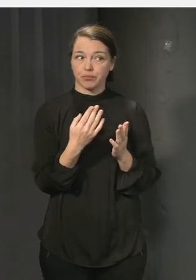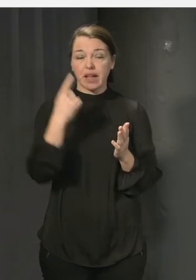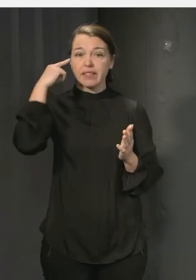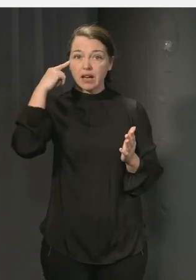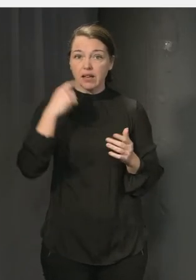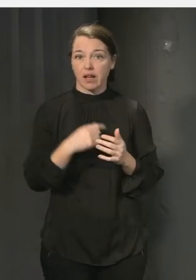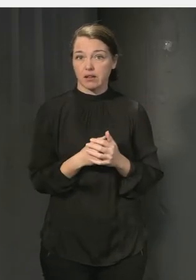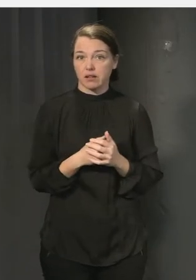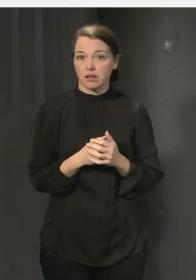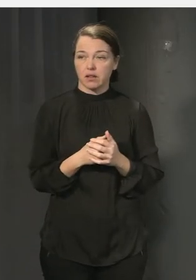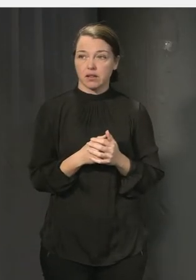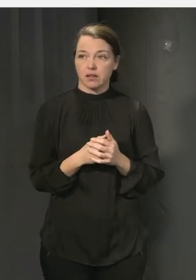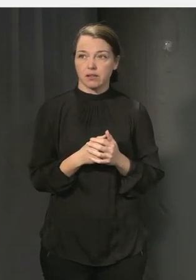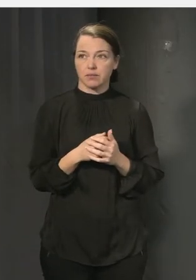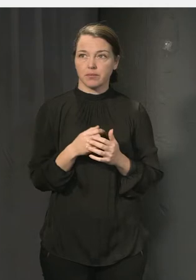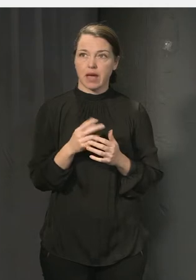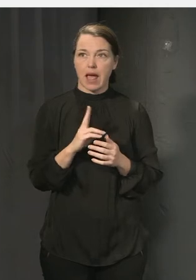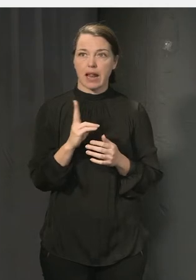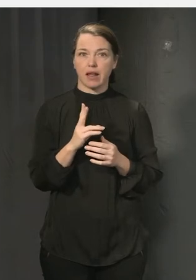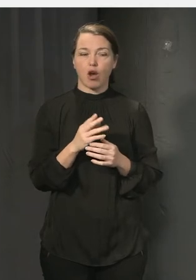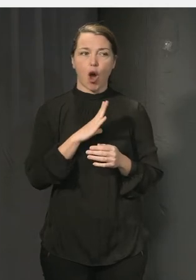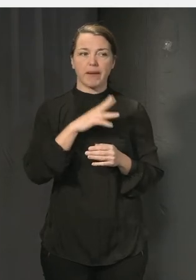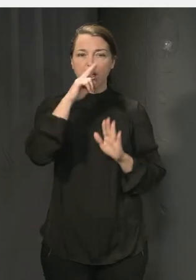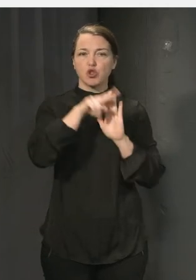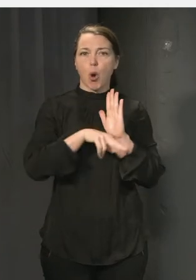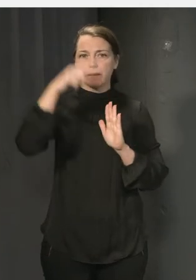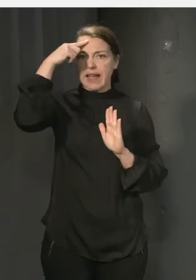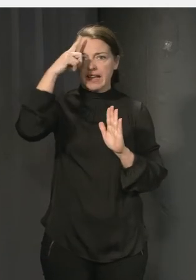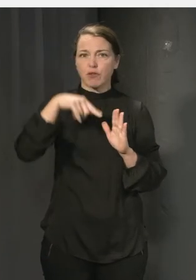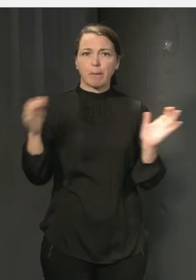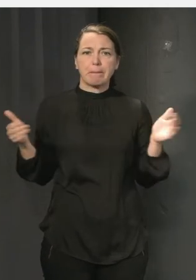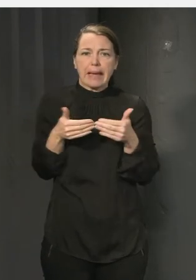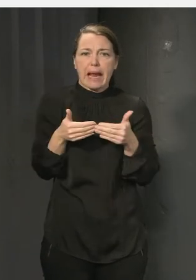lite för begränsad norm? Har du någon tanke kring det? Jo,